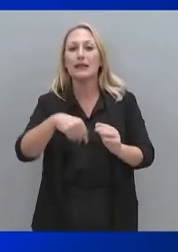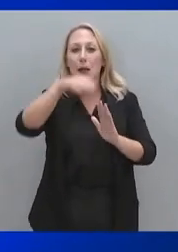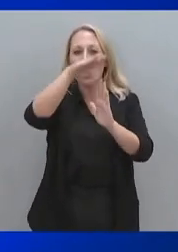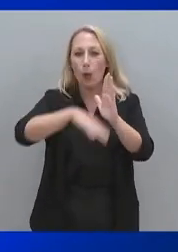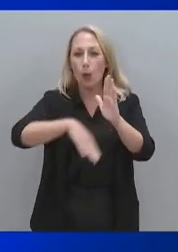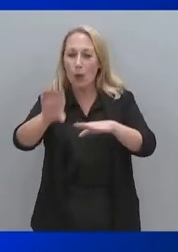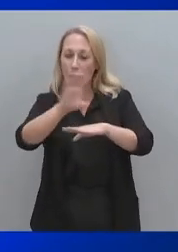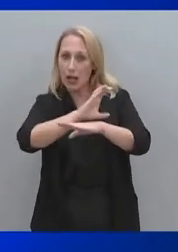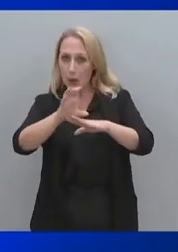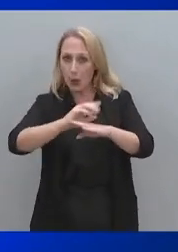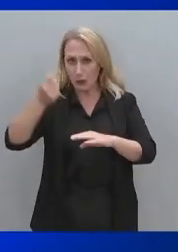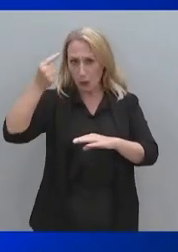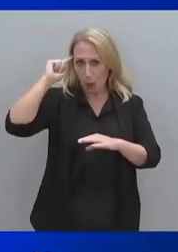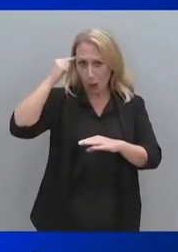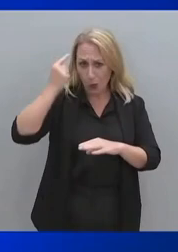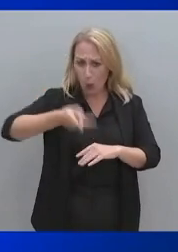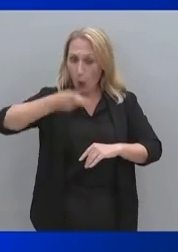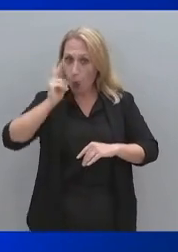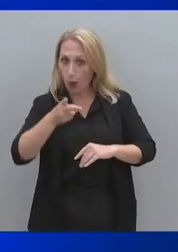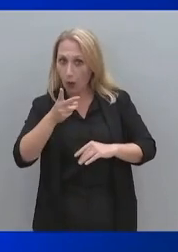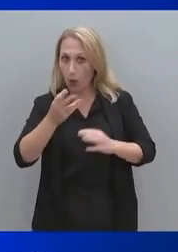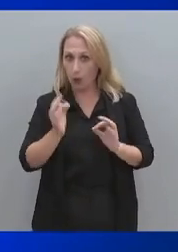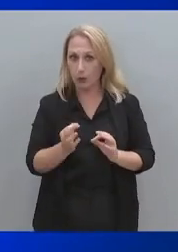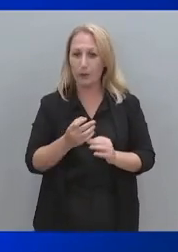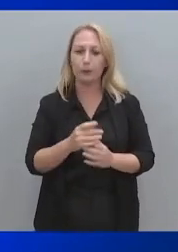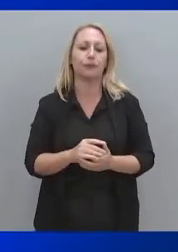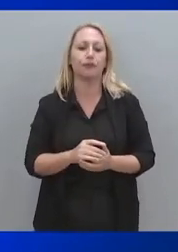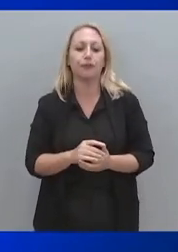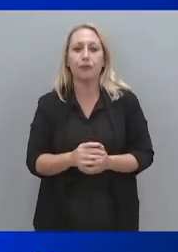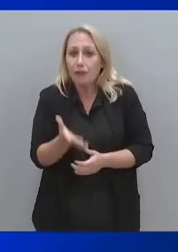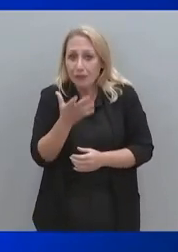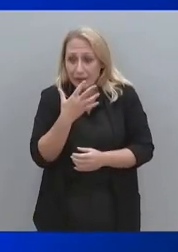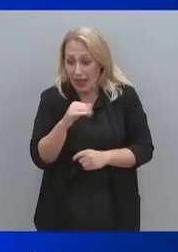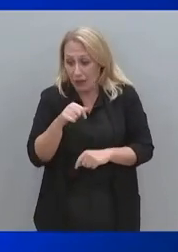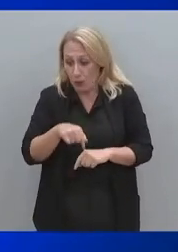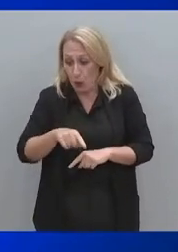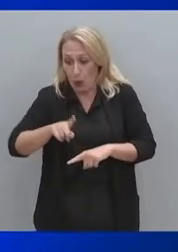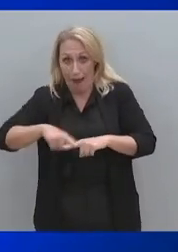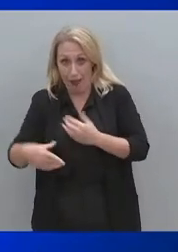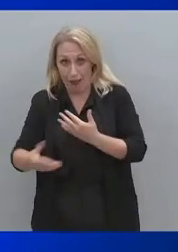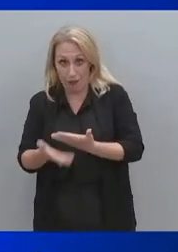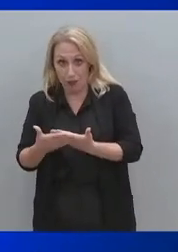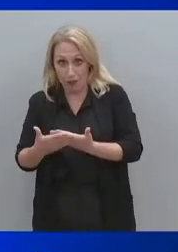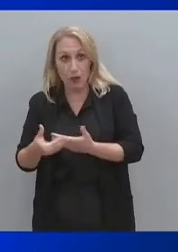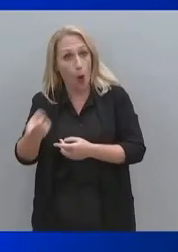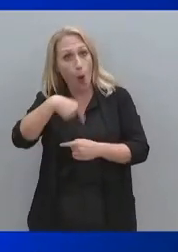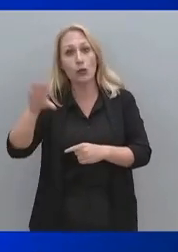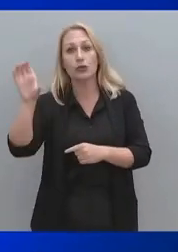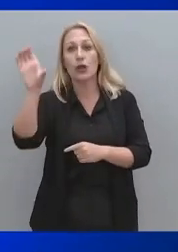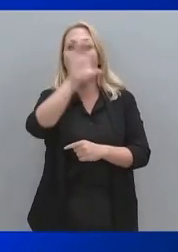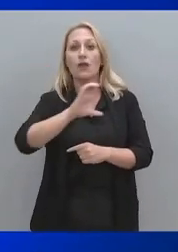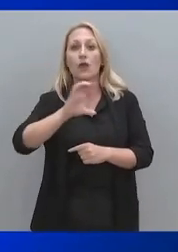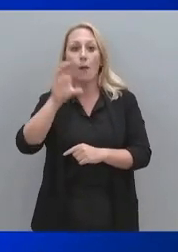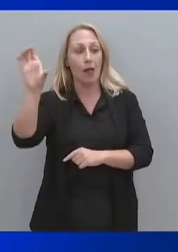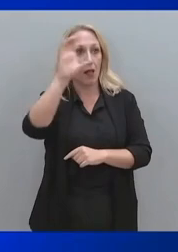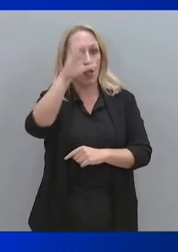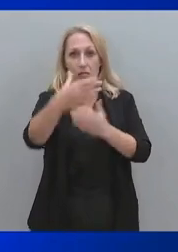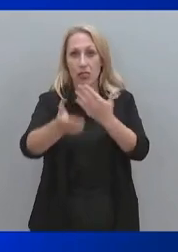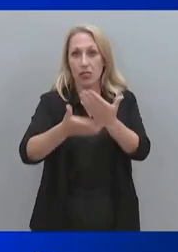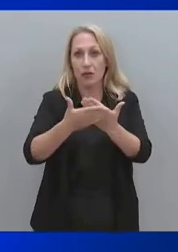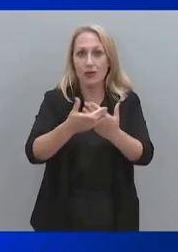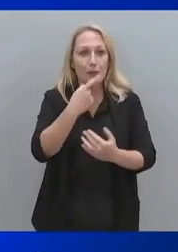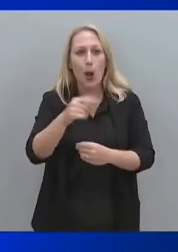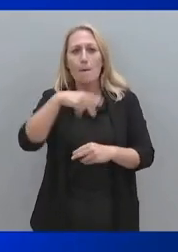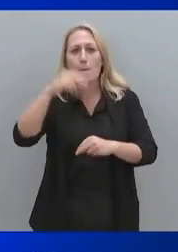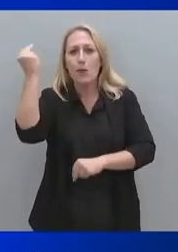πολύ και τους ευρωπαίους εταίρους μας γιατί όλοι αντιμετωπίζουμε τα ίδια προβλήματα των ασφαλών επικοινωνιών. Και δυστυχώς η